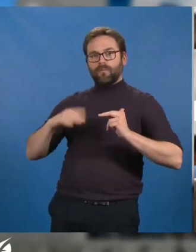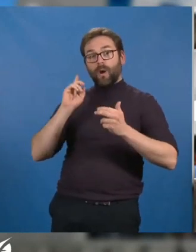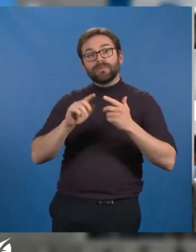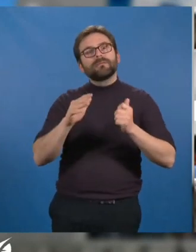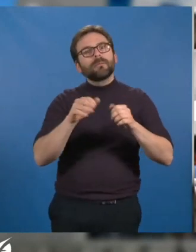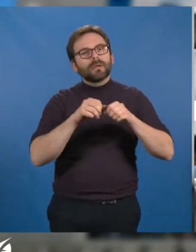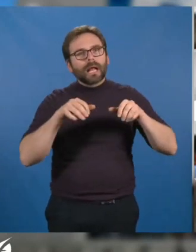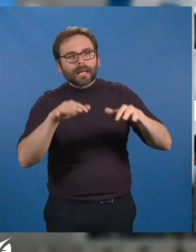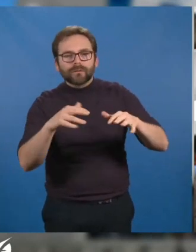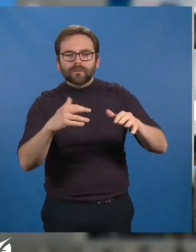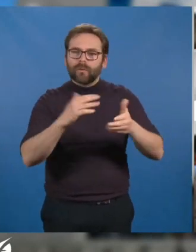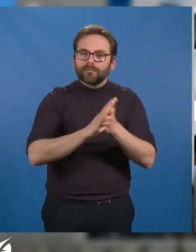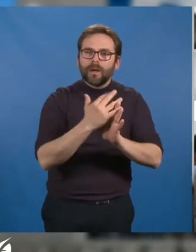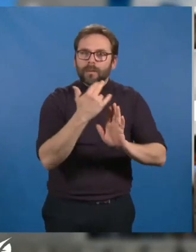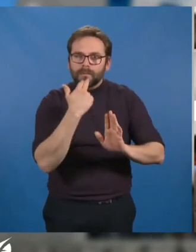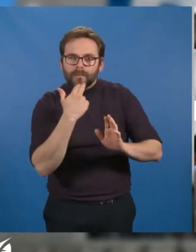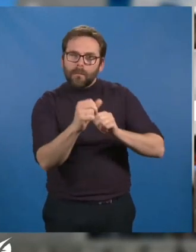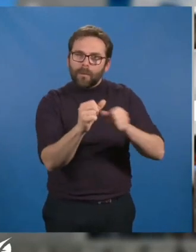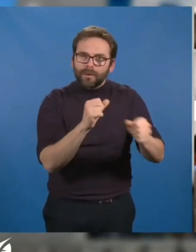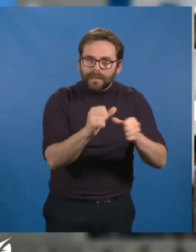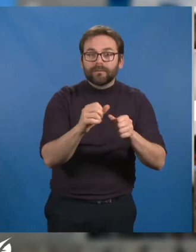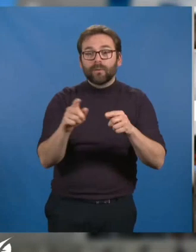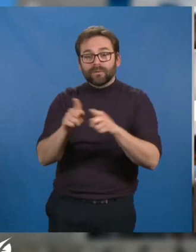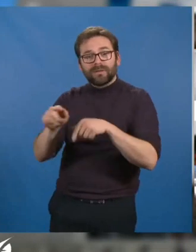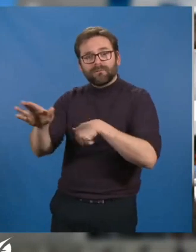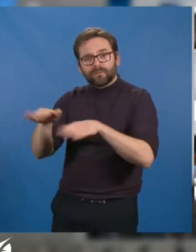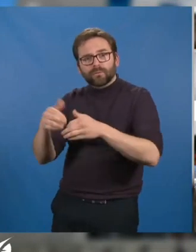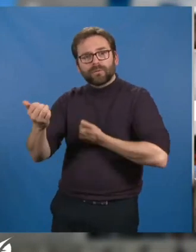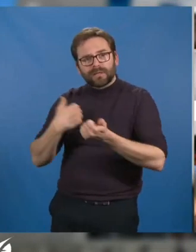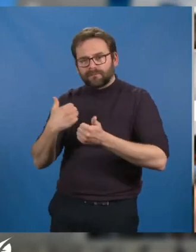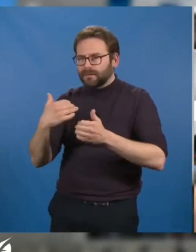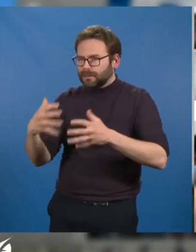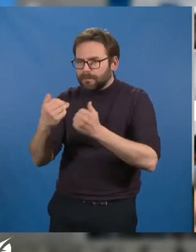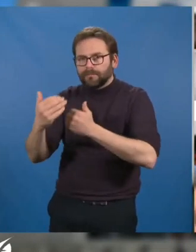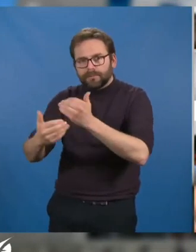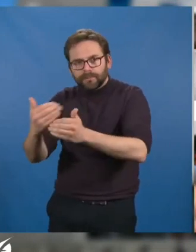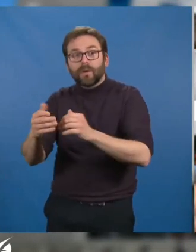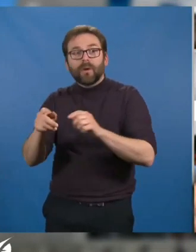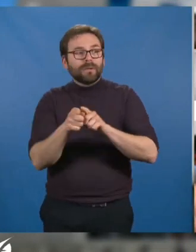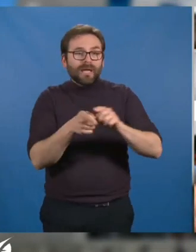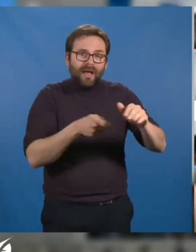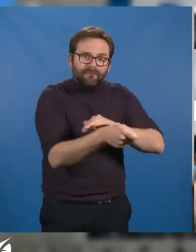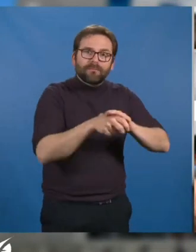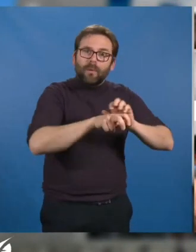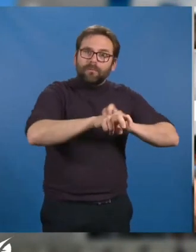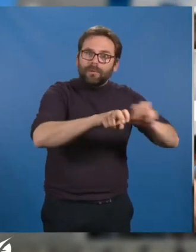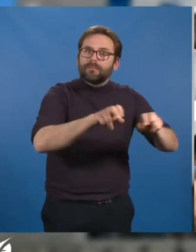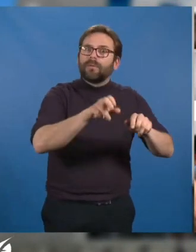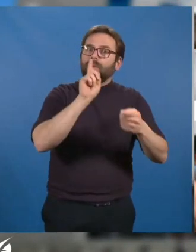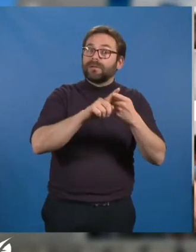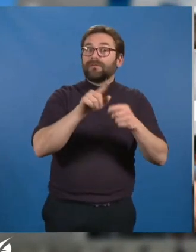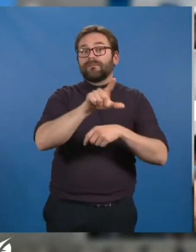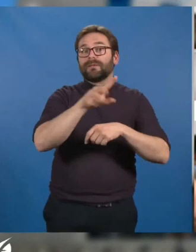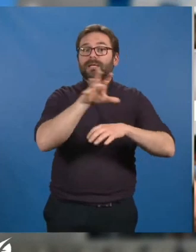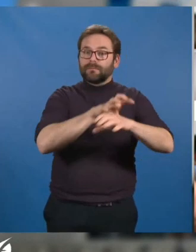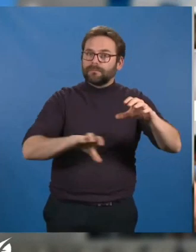notre réseau, pour assurer notre capacité à financer le fonctionnement du service et nos investissements en mobilité pour les 24 communes,